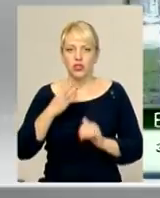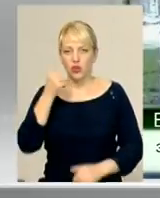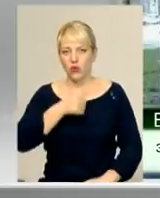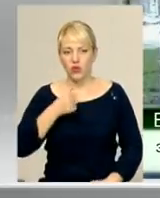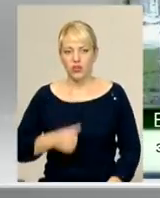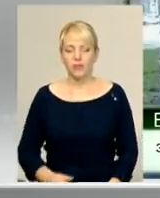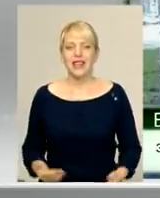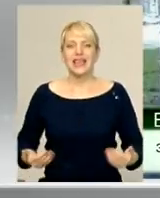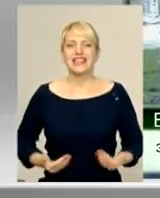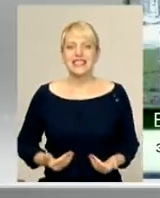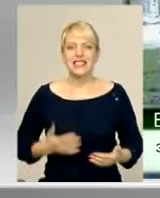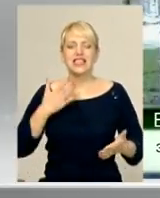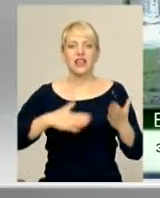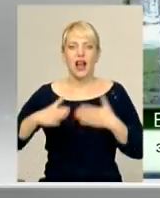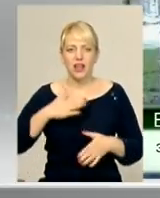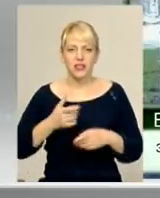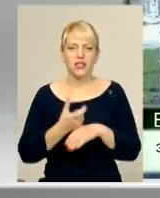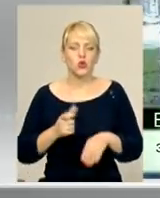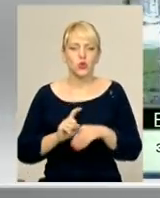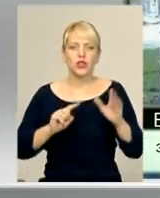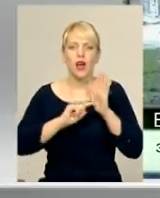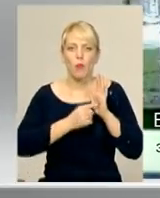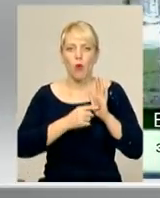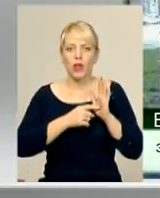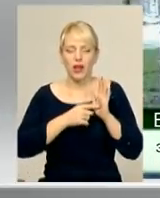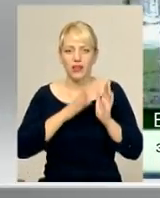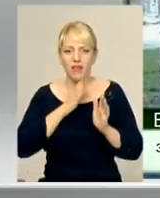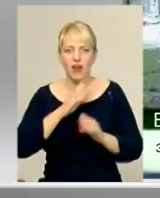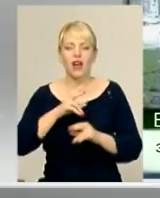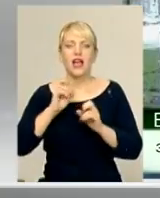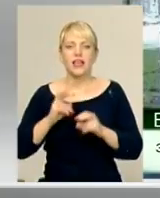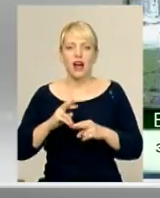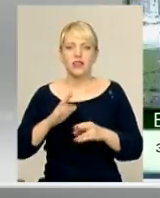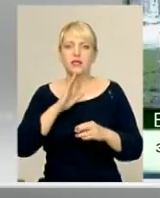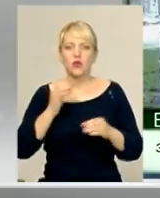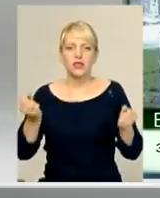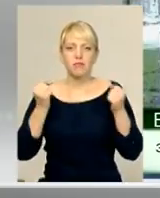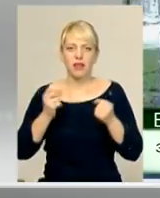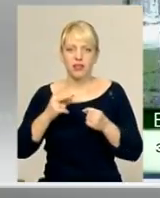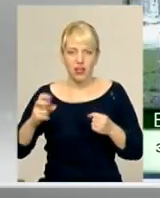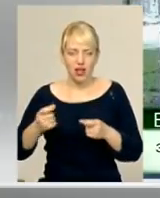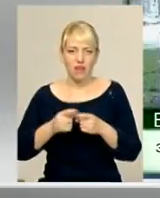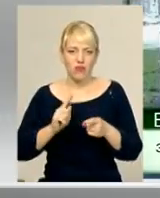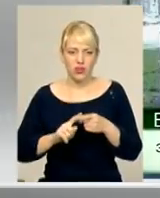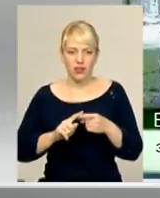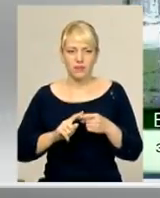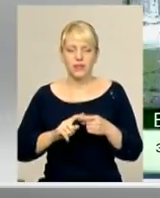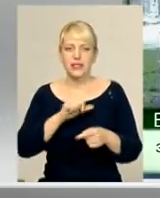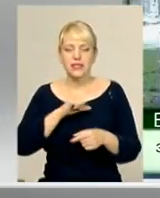Життя радісне, дуже наполегливе. Як спортсменка, це ви самі всі знаєте,